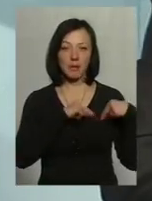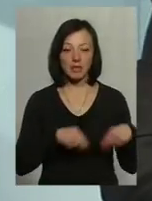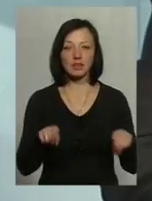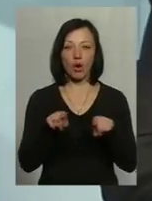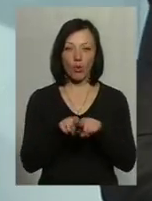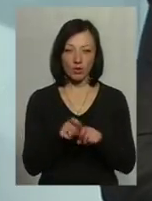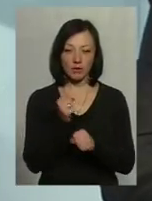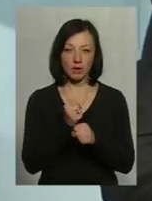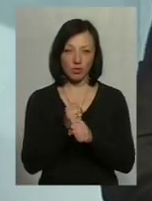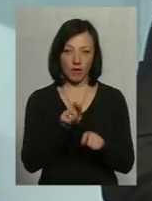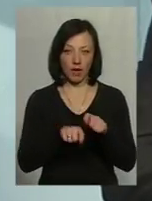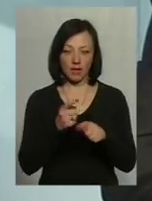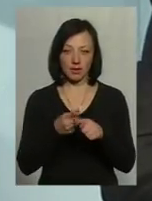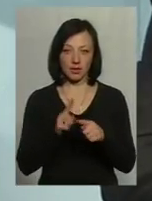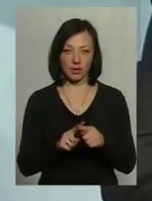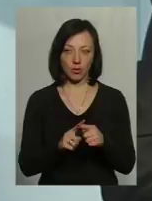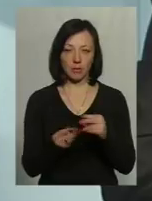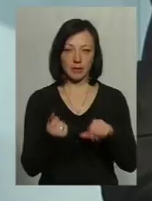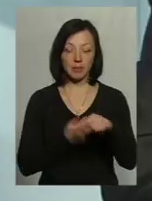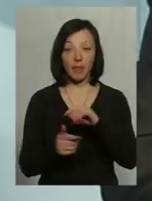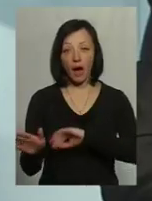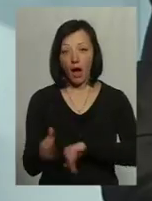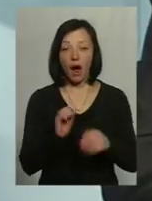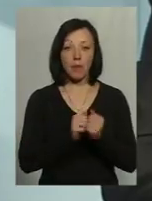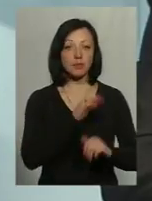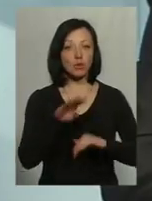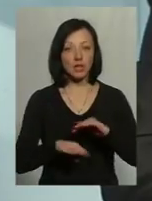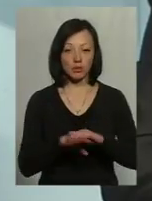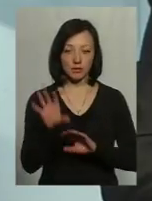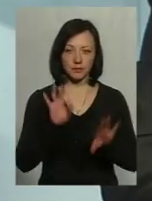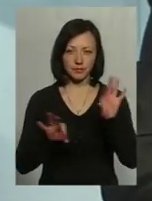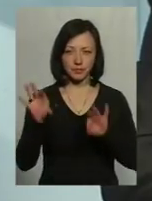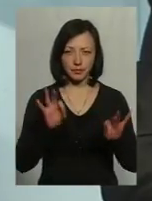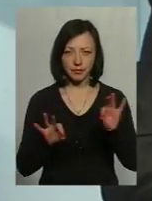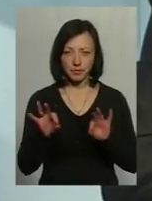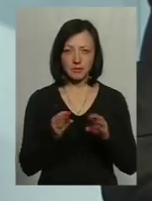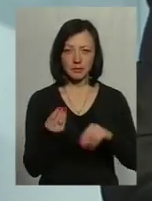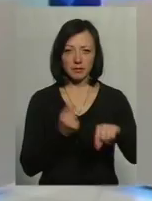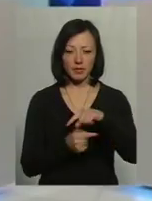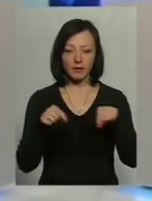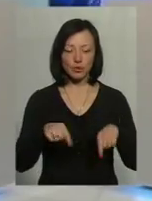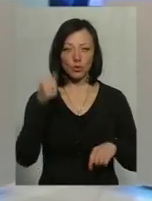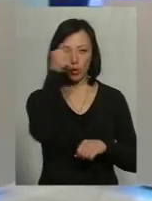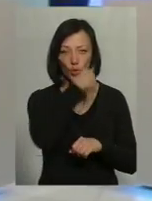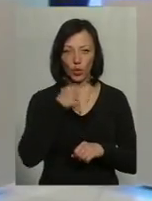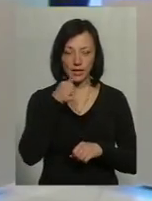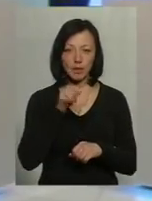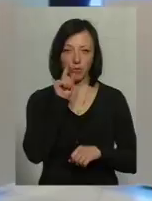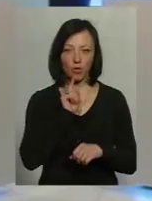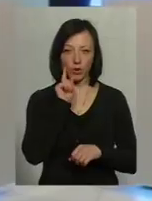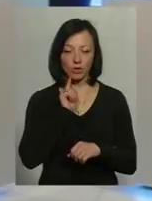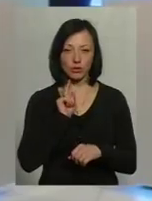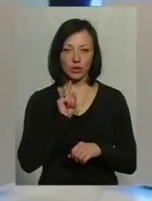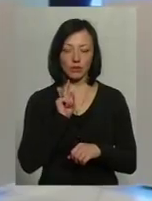відпрацювала цього підприємця. По Кам'яці Подільського відібрали ми суб'єкти господарювання. вже, правда, в цьому році. і поки що